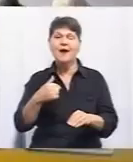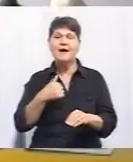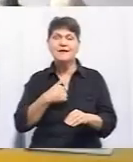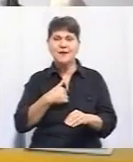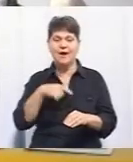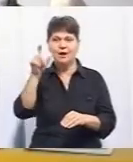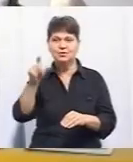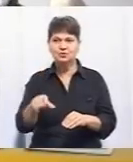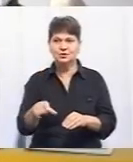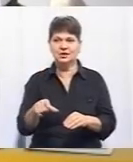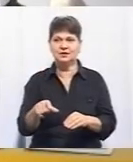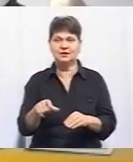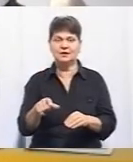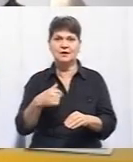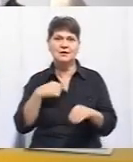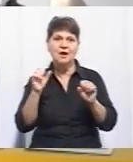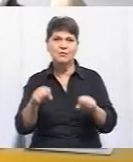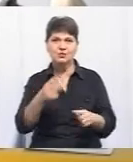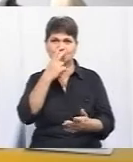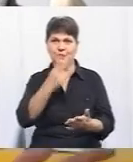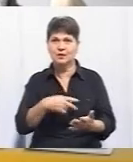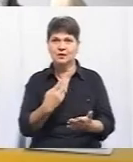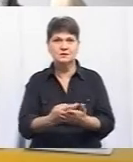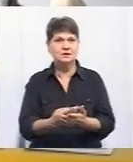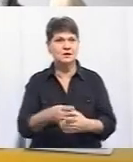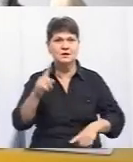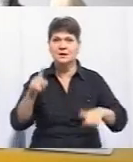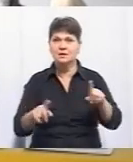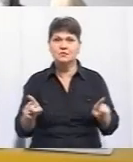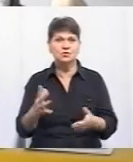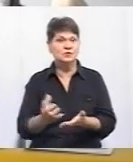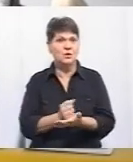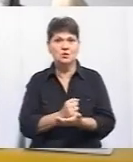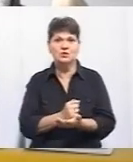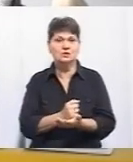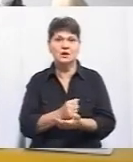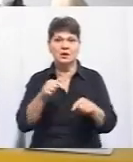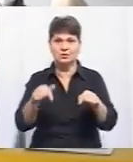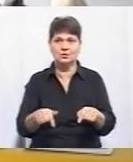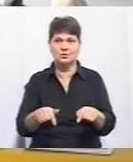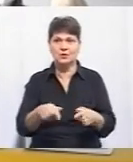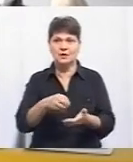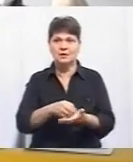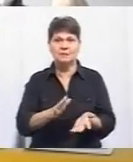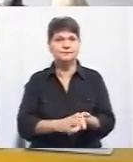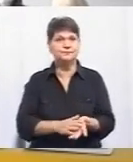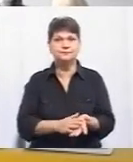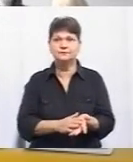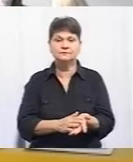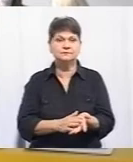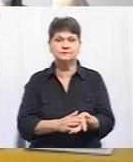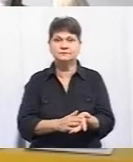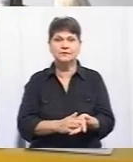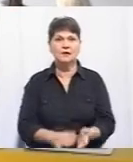відвідувачів. Я можу показати, де що у нас знаходиться в хабі. Визначаю первинний запит